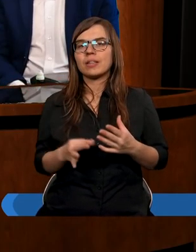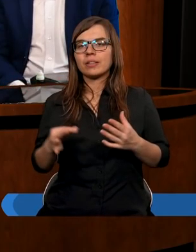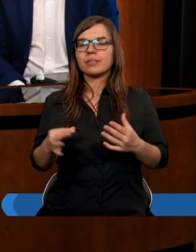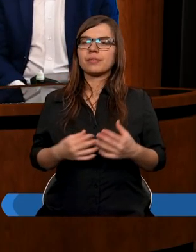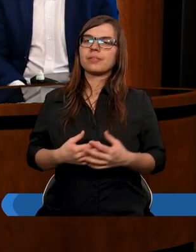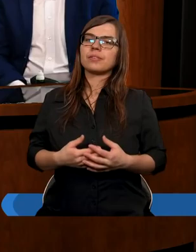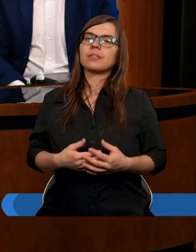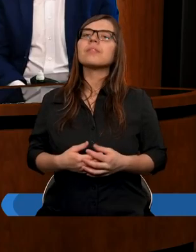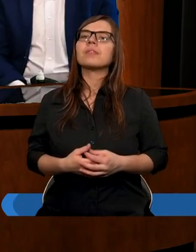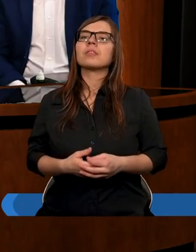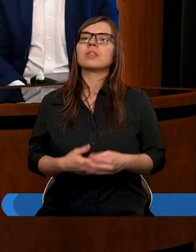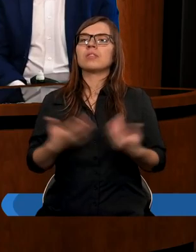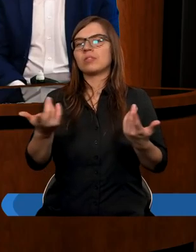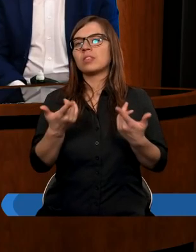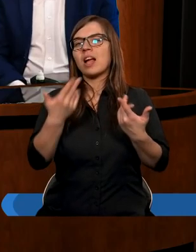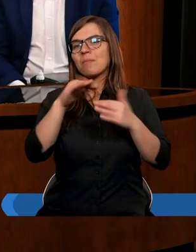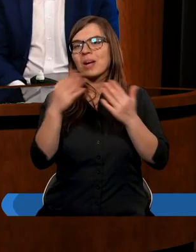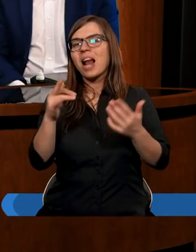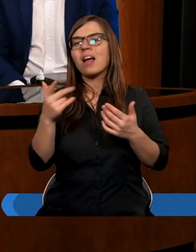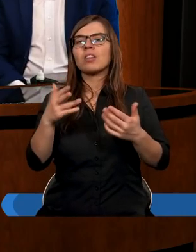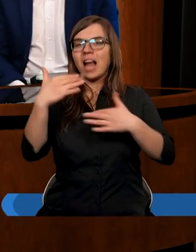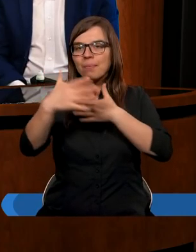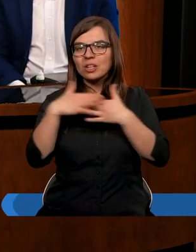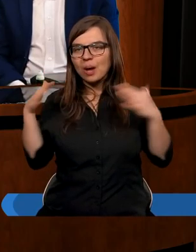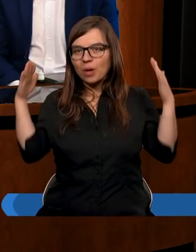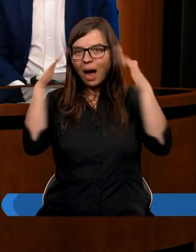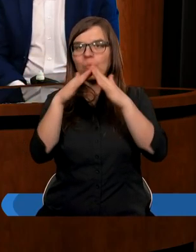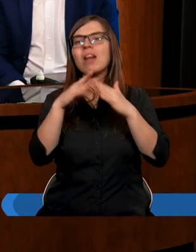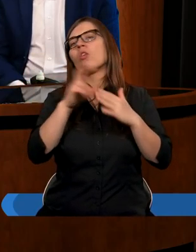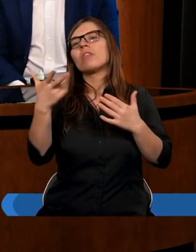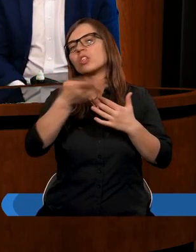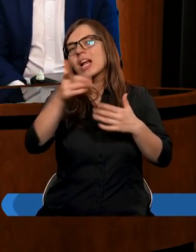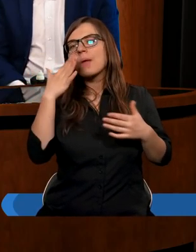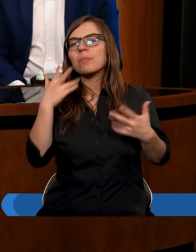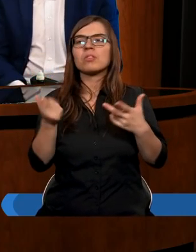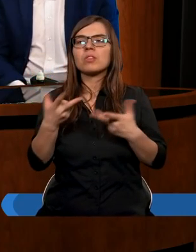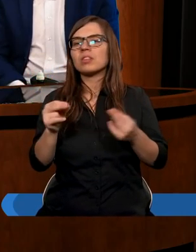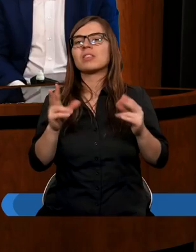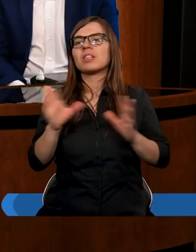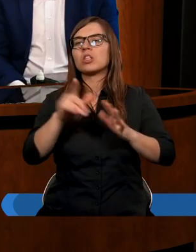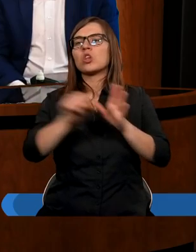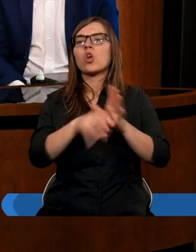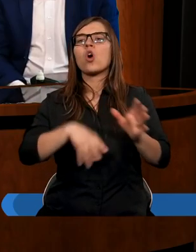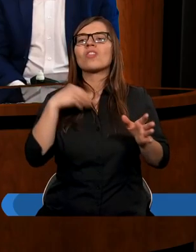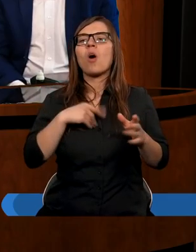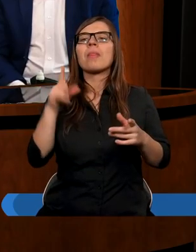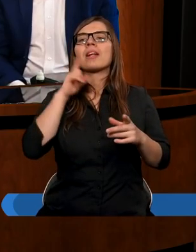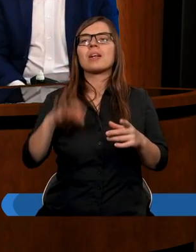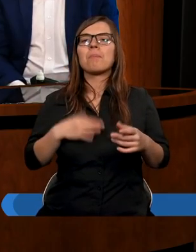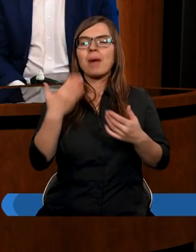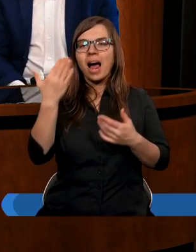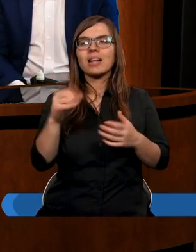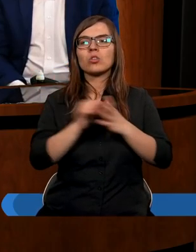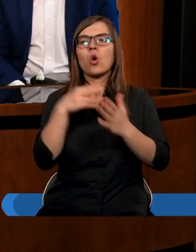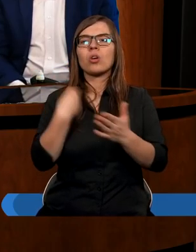chciał? Nie. Najbliższemu kapłanowi, który tam gdzieś mieszkał? Nie, do świątyni pańskiej, do